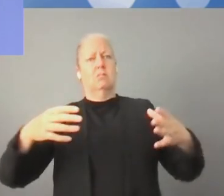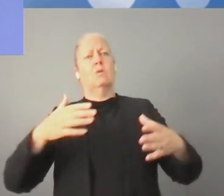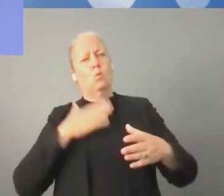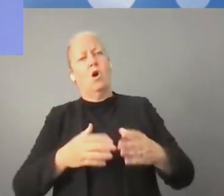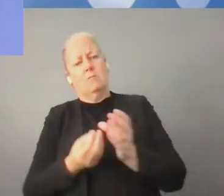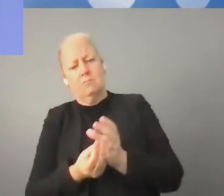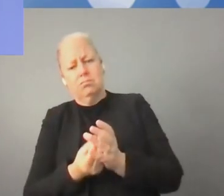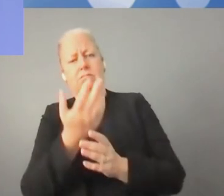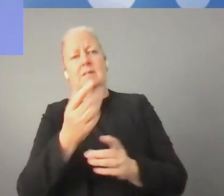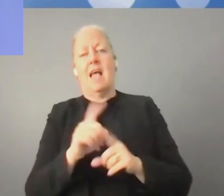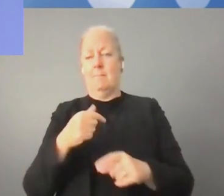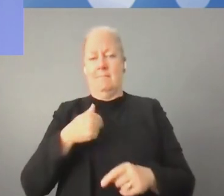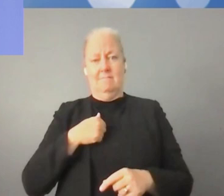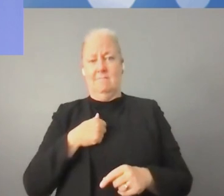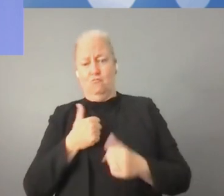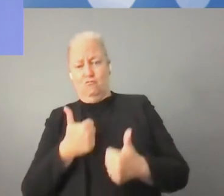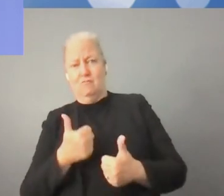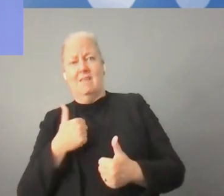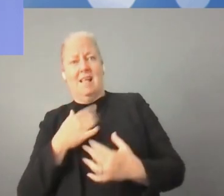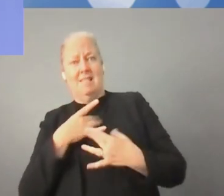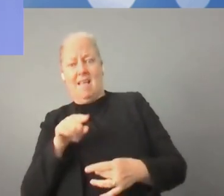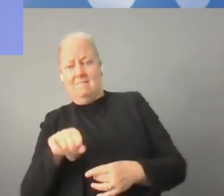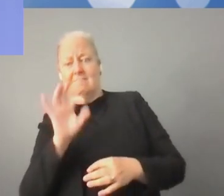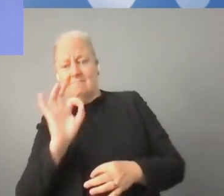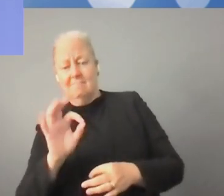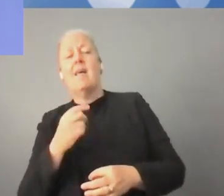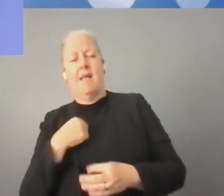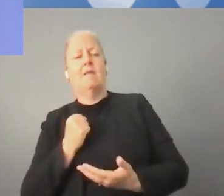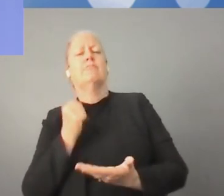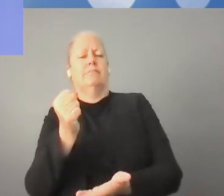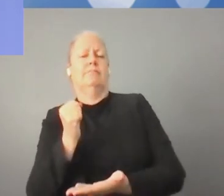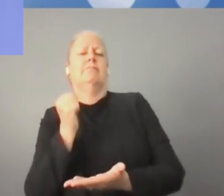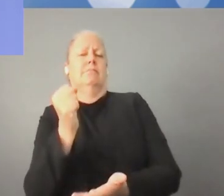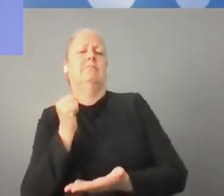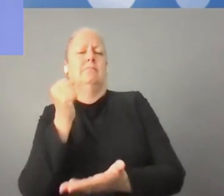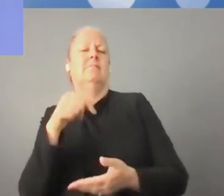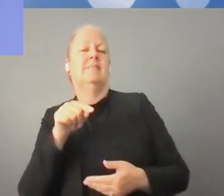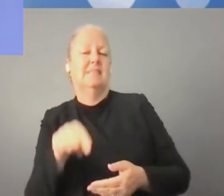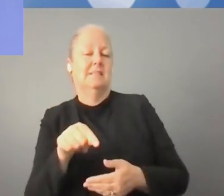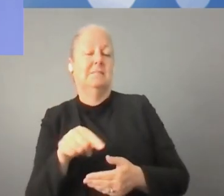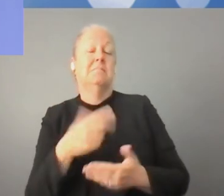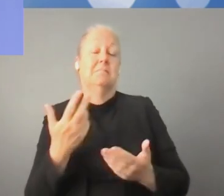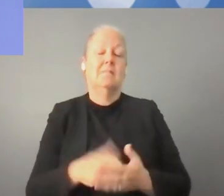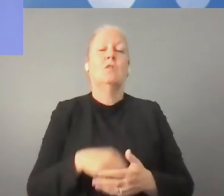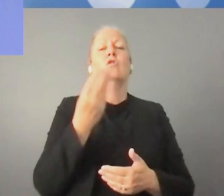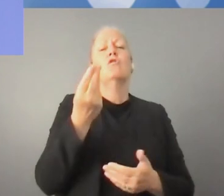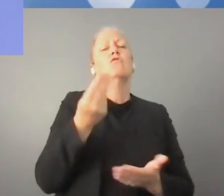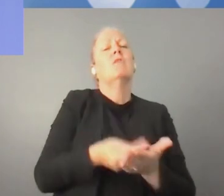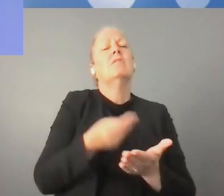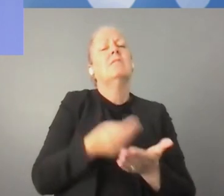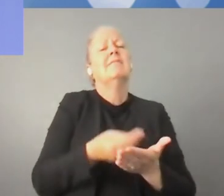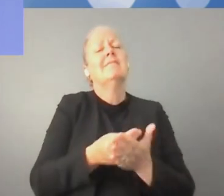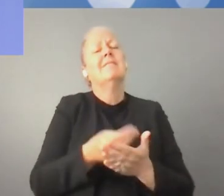ICT الذين يتحدثون عن المستثمرين الأجانب الذين